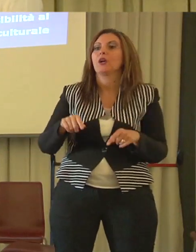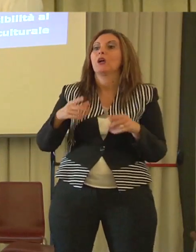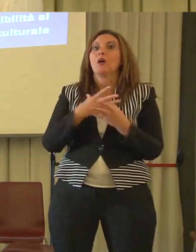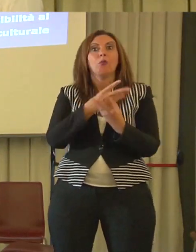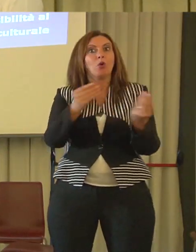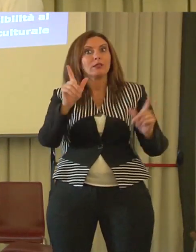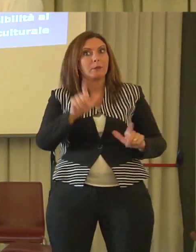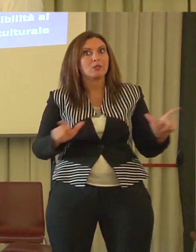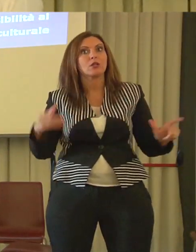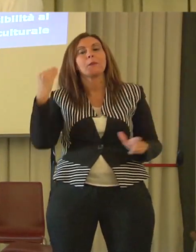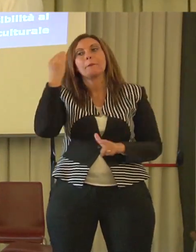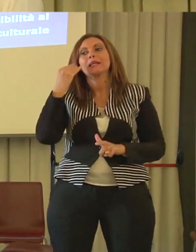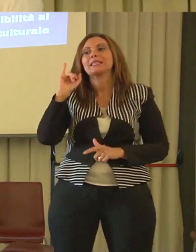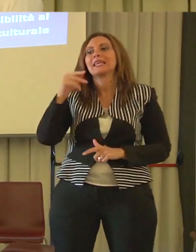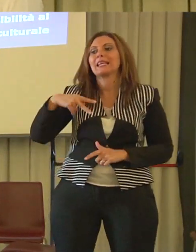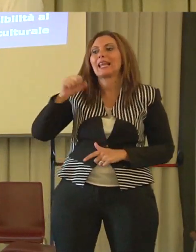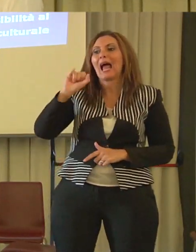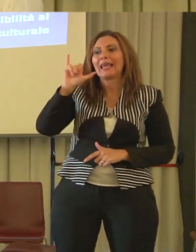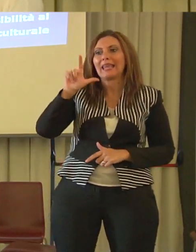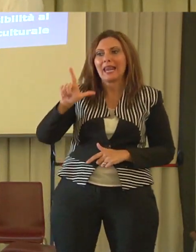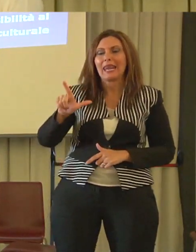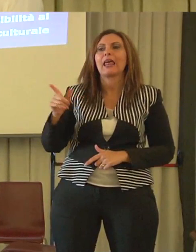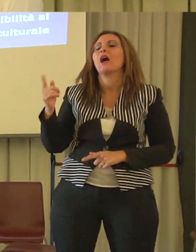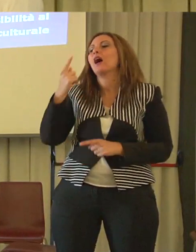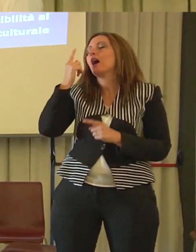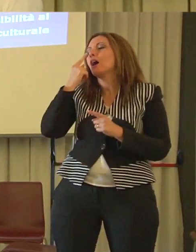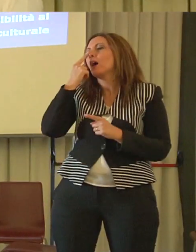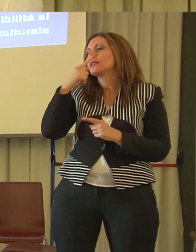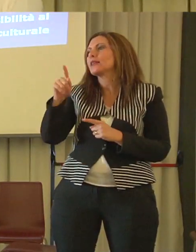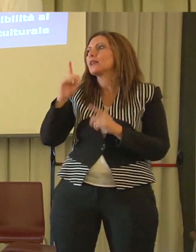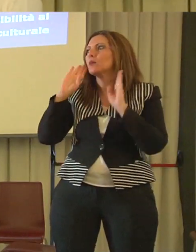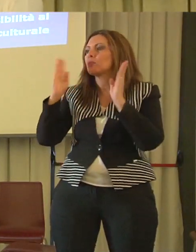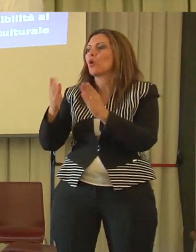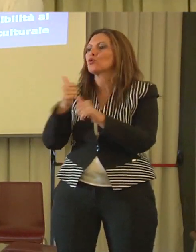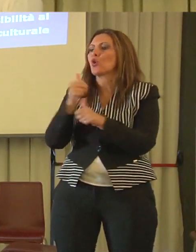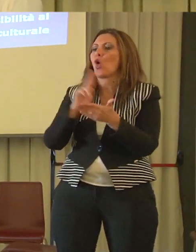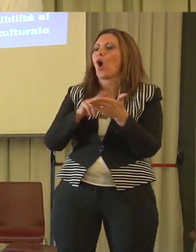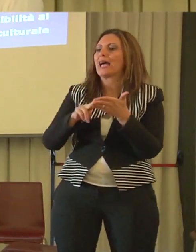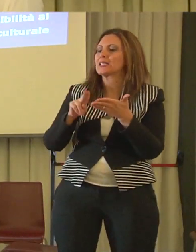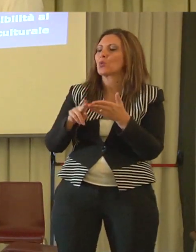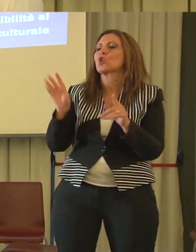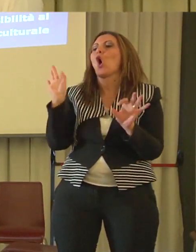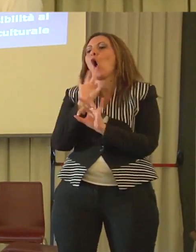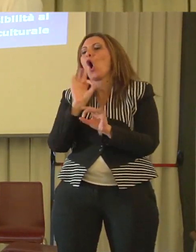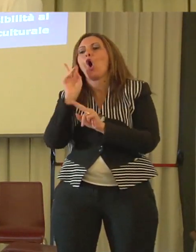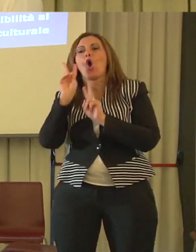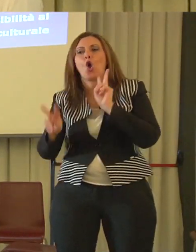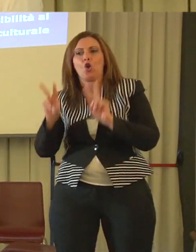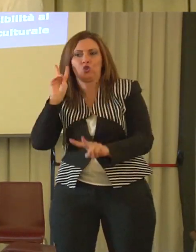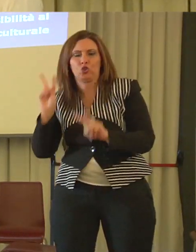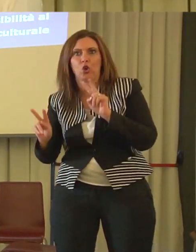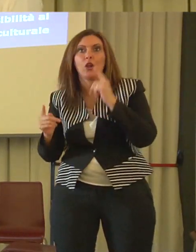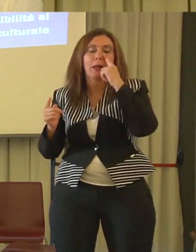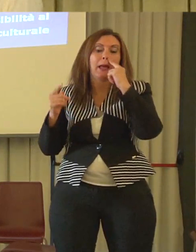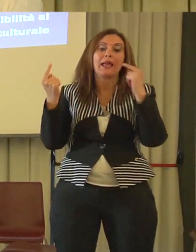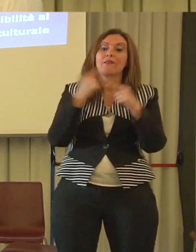ancora un ente squisitamente assicurativo, per qualcuno ancora di controllo, per pochi invece è un ente